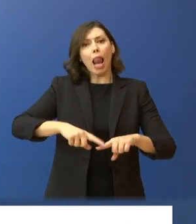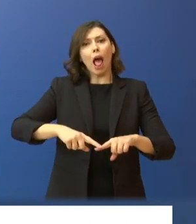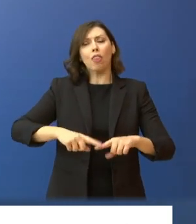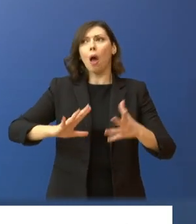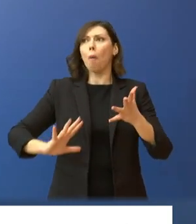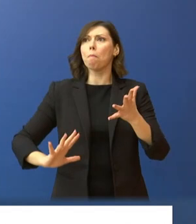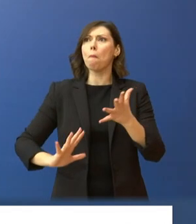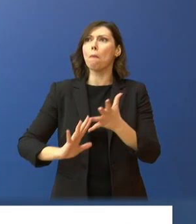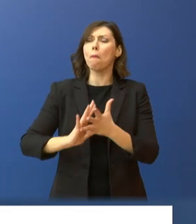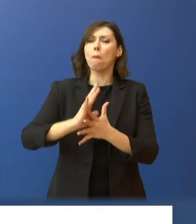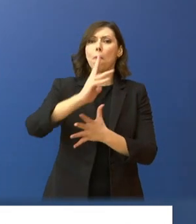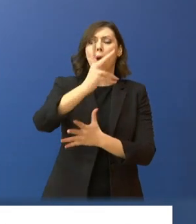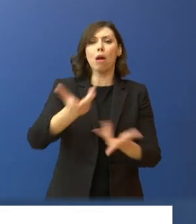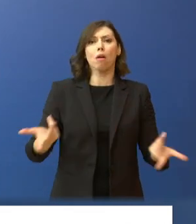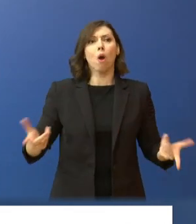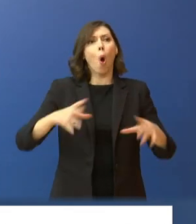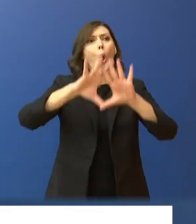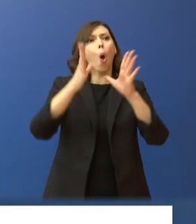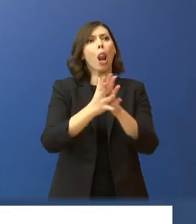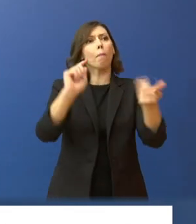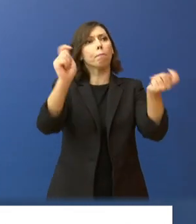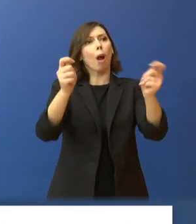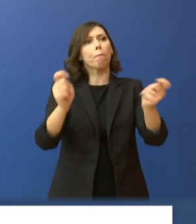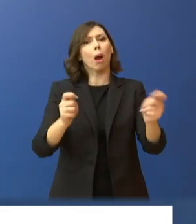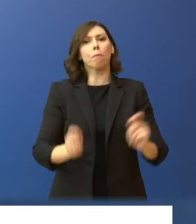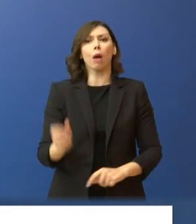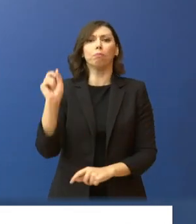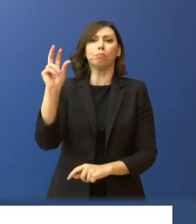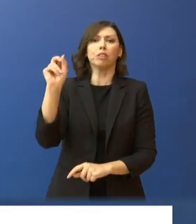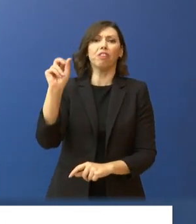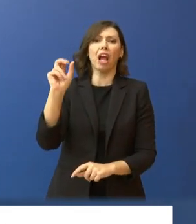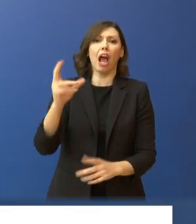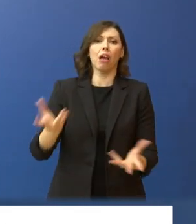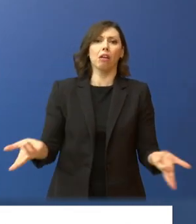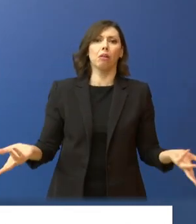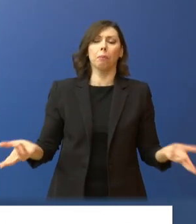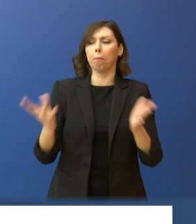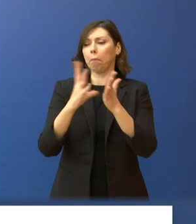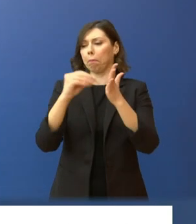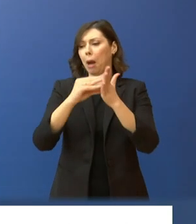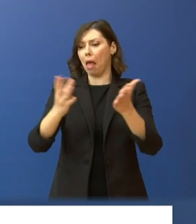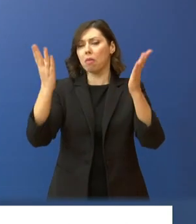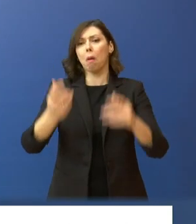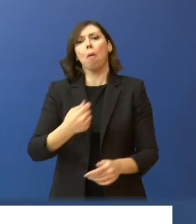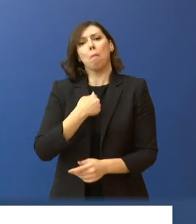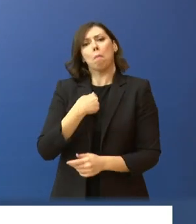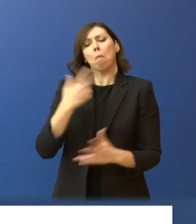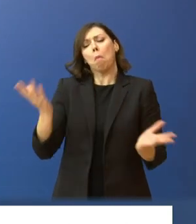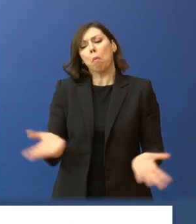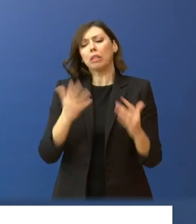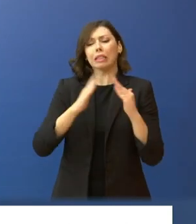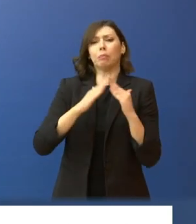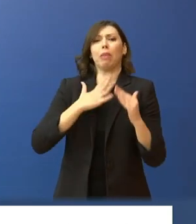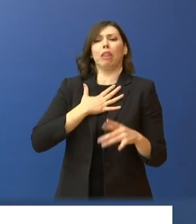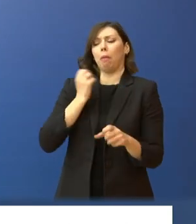του. Και έχουμε φτάσει σε σημείο να γνωρίζουμε ο απλός πολίτης αν παραγγέλνει κάτι στο σπίτι